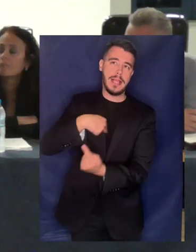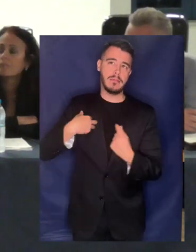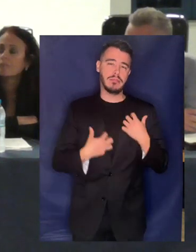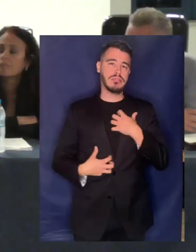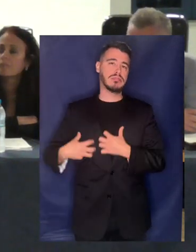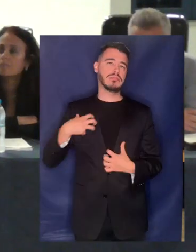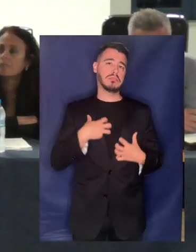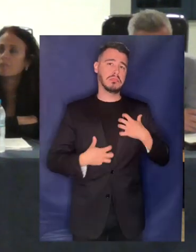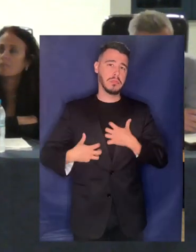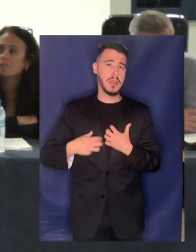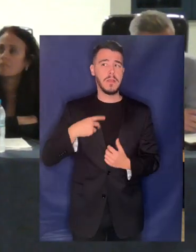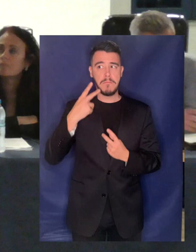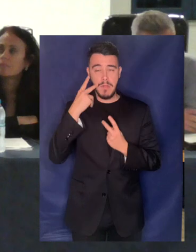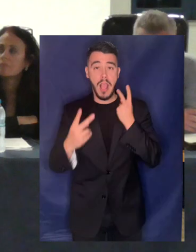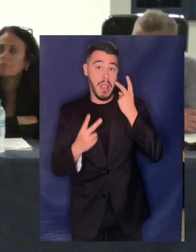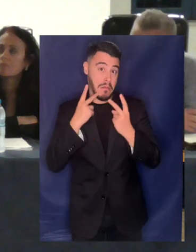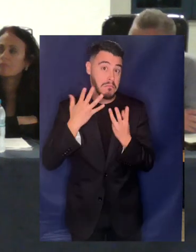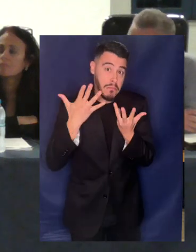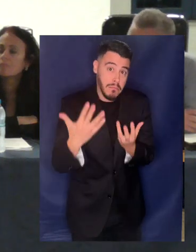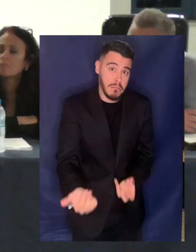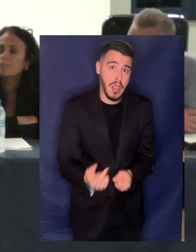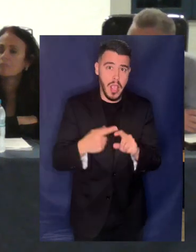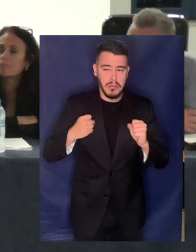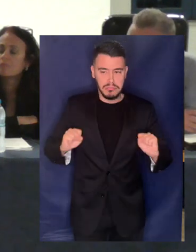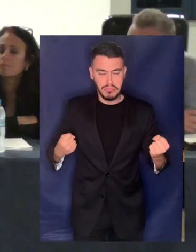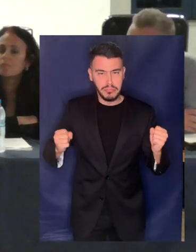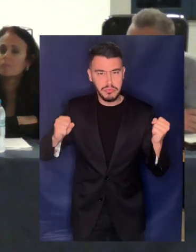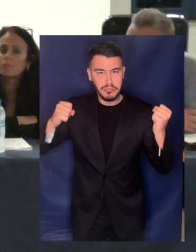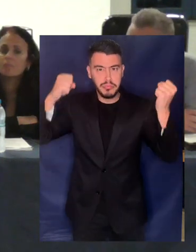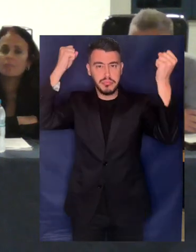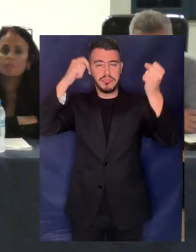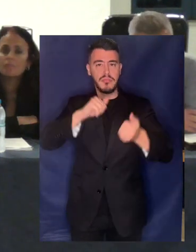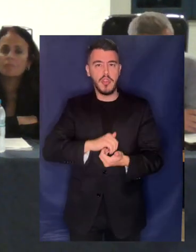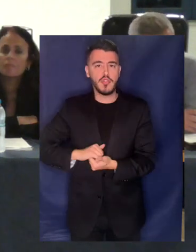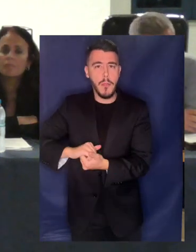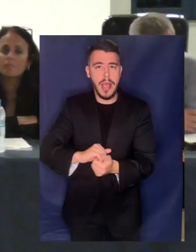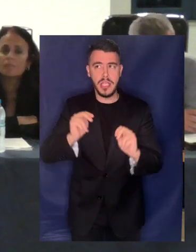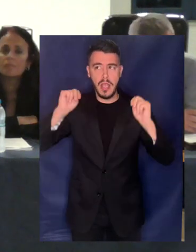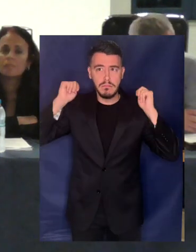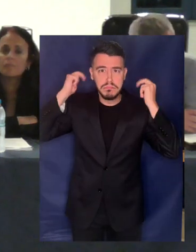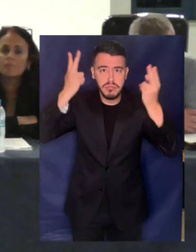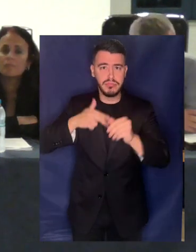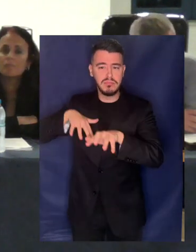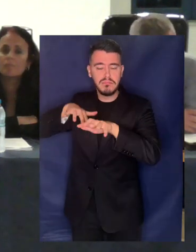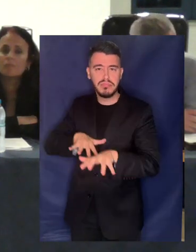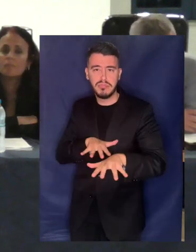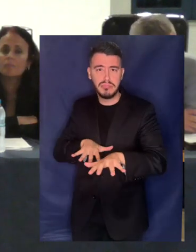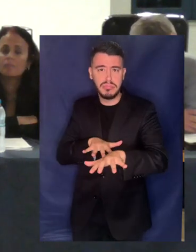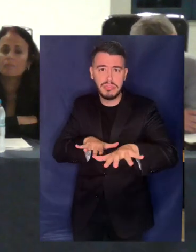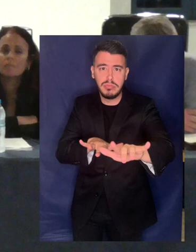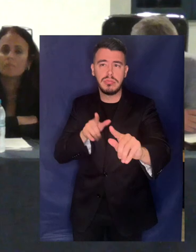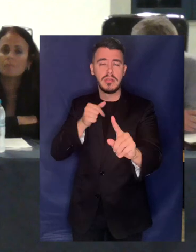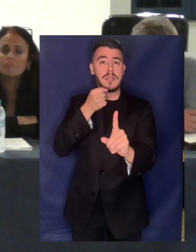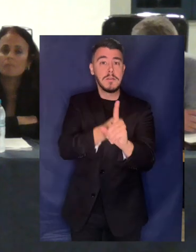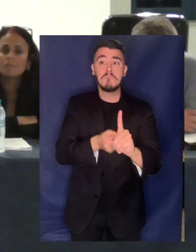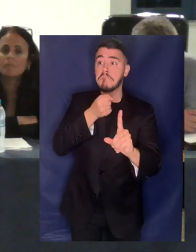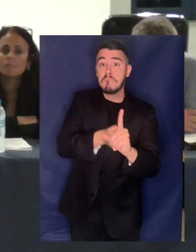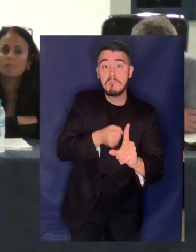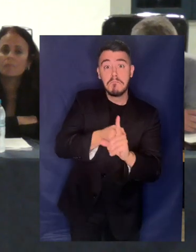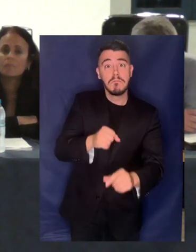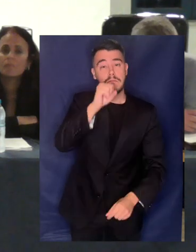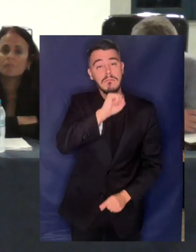και με τις κινητοποιήσεις που γίνονται και με τους συνδικαλιστικούς αγώνες και με τον ακτιβισμό μιας συναγλίας